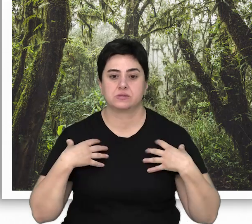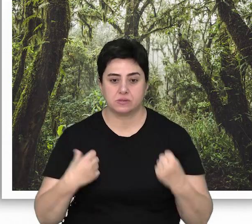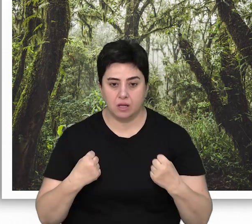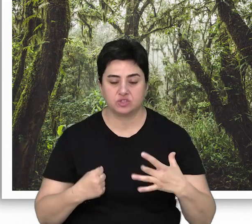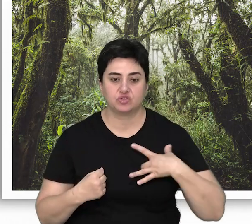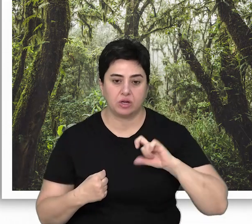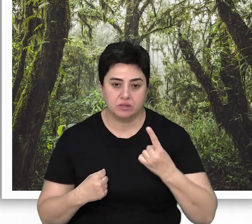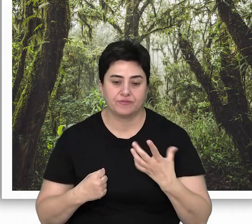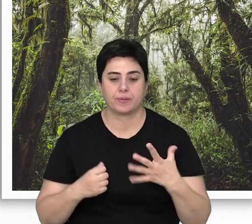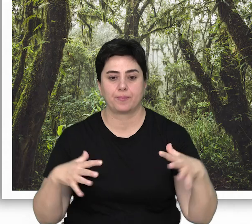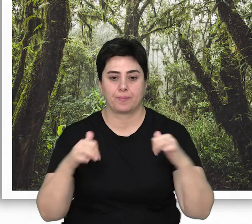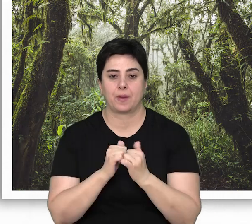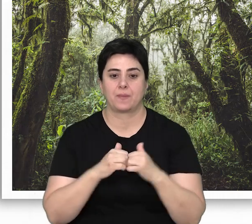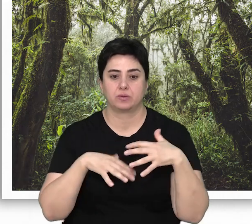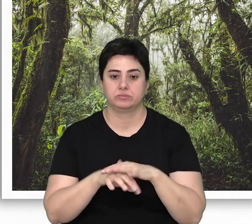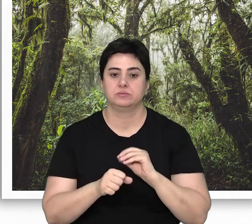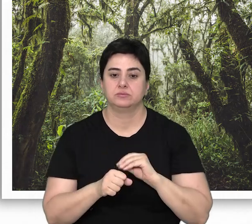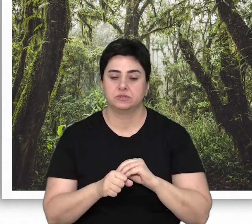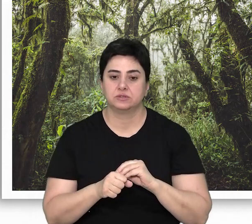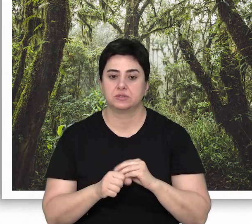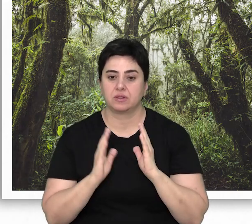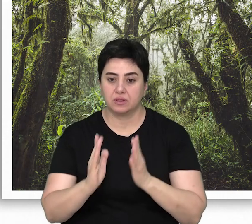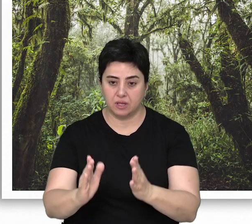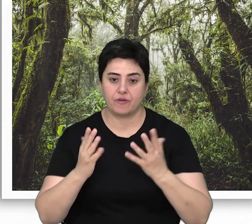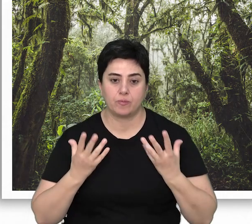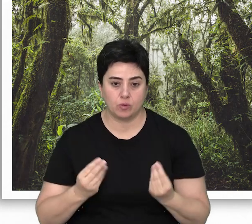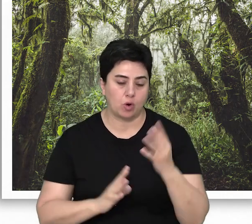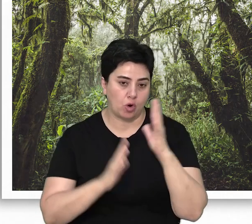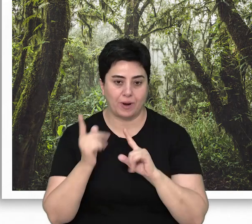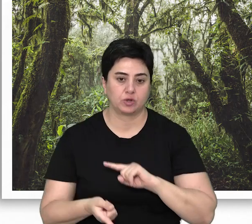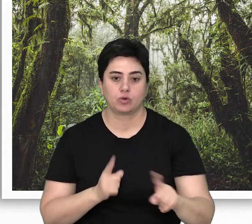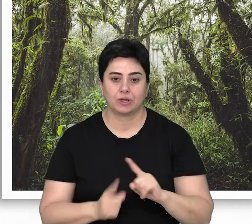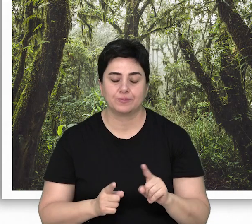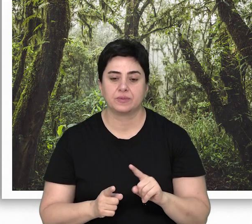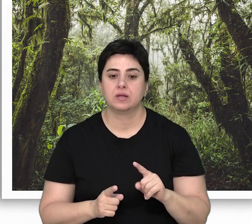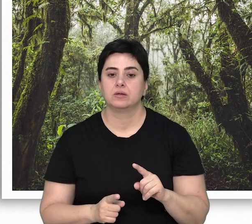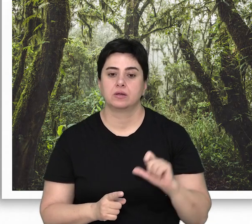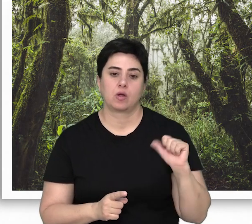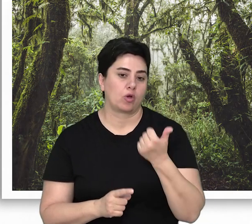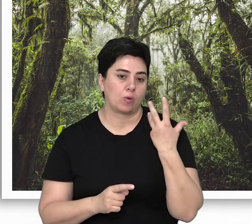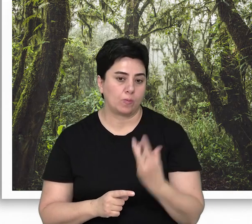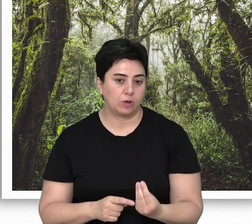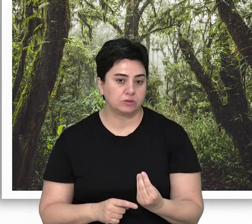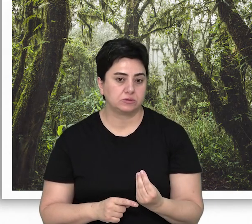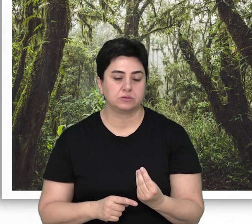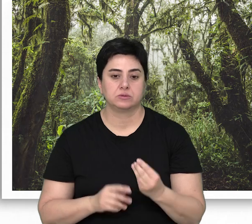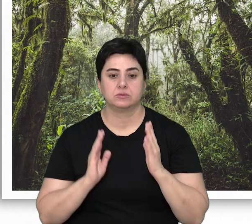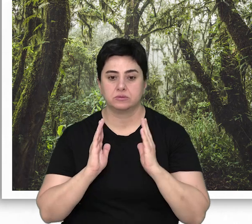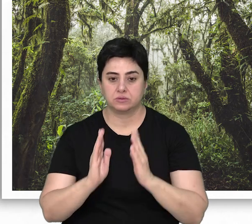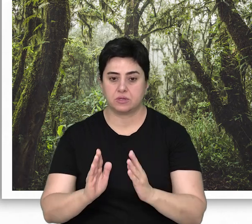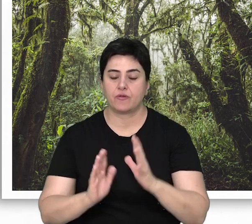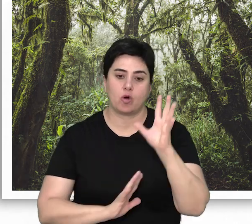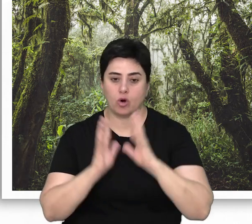sağlığı, canlılığı ve bütünlüğü sağlama açısından Sürdürülebilir Orman Yönetimi'nde kritik öneme sahip olan